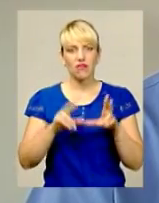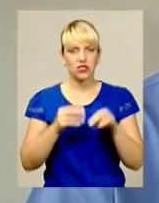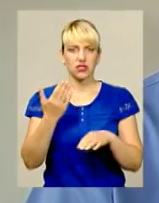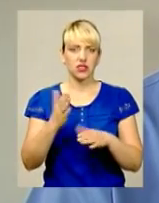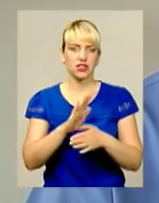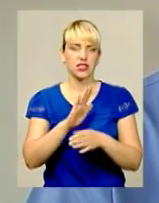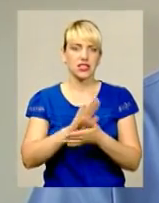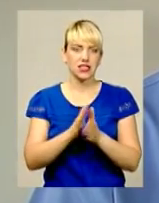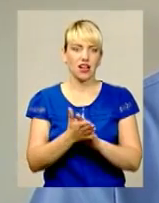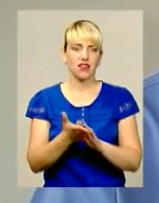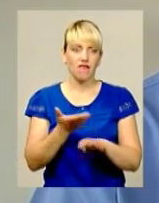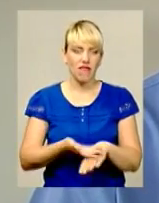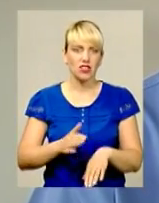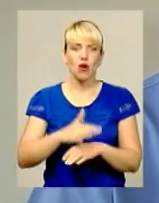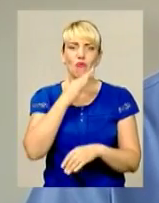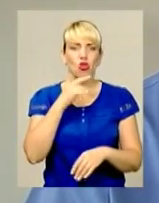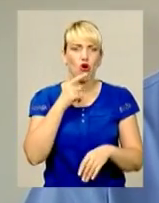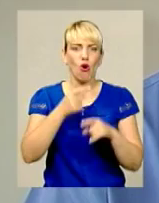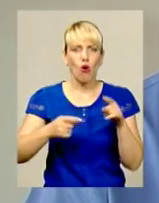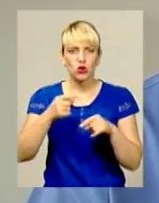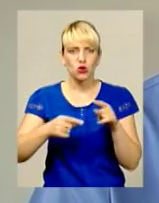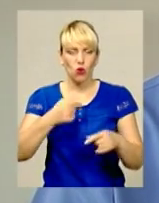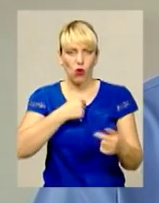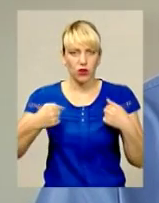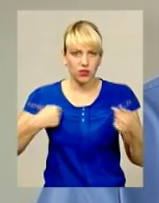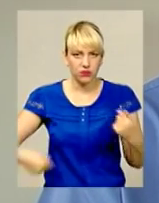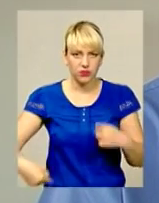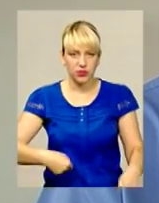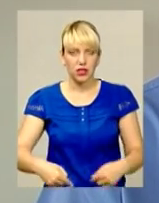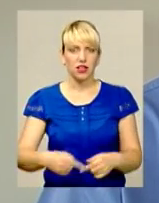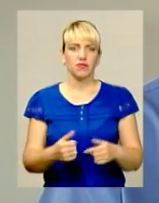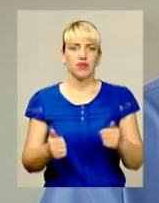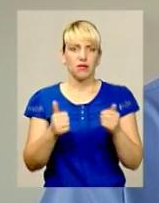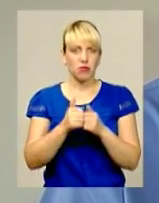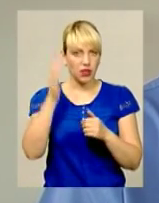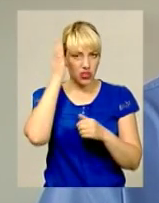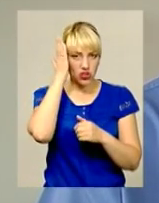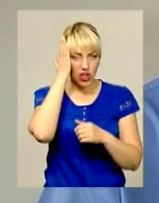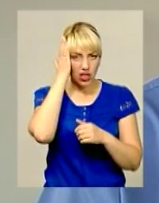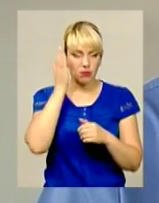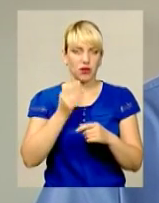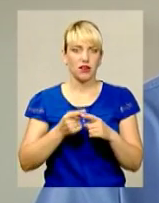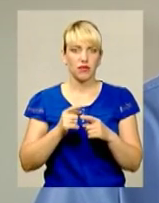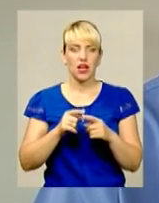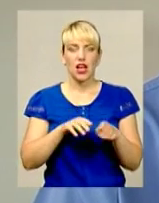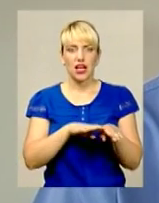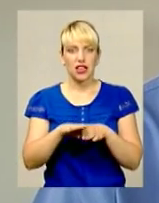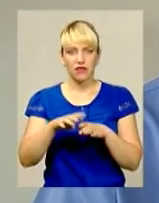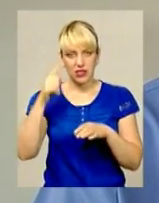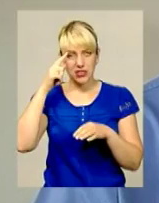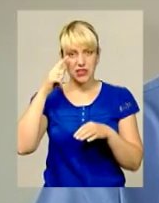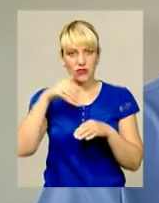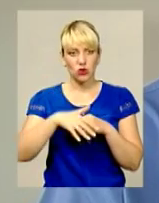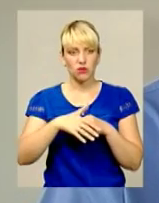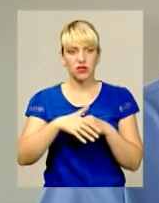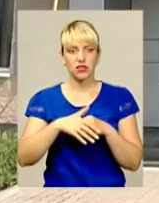важким. Множинні осколки в нижніх кінцівках, множинні осколки біля основи черепа, рівень свідомості ближче до